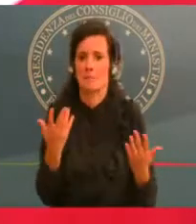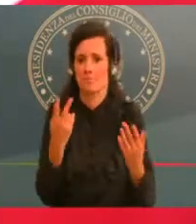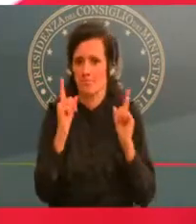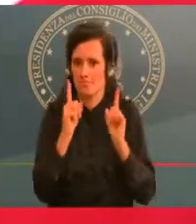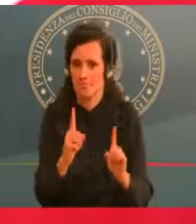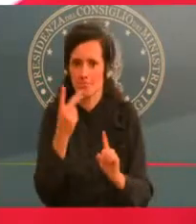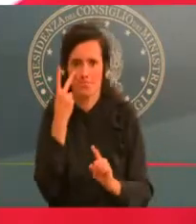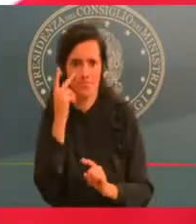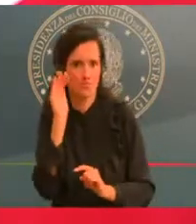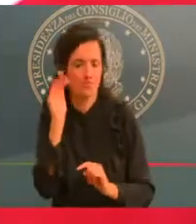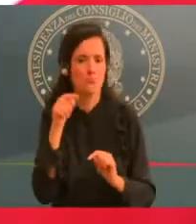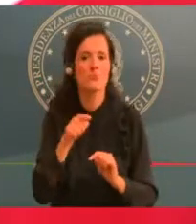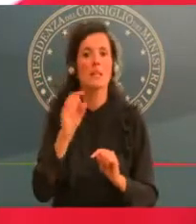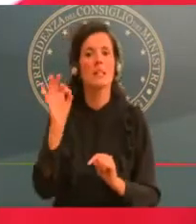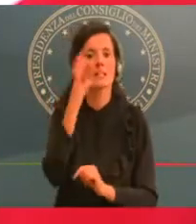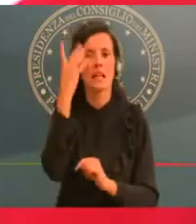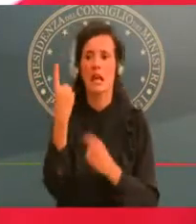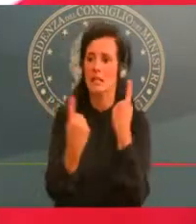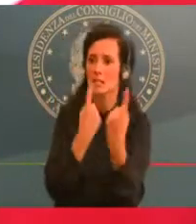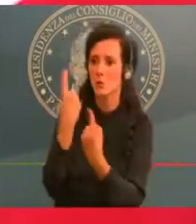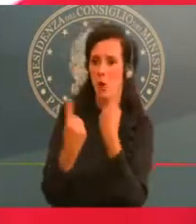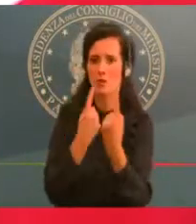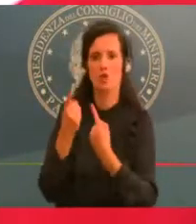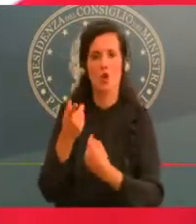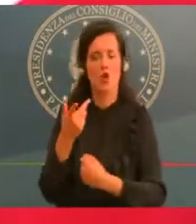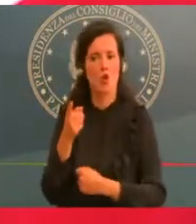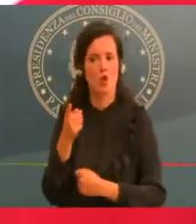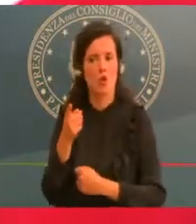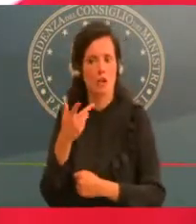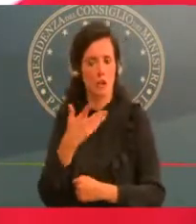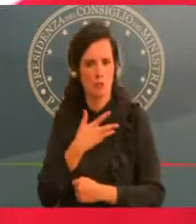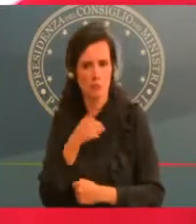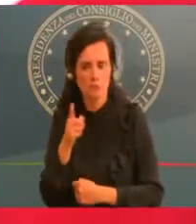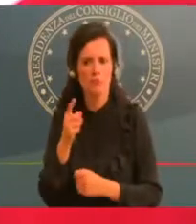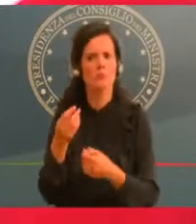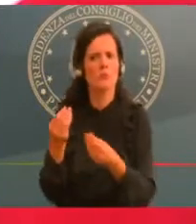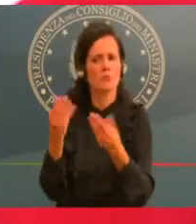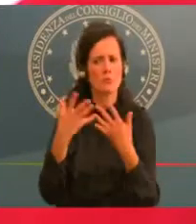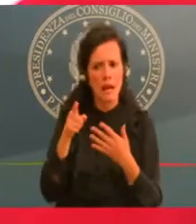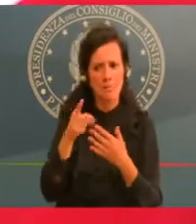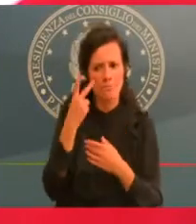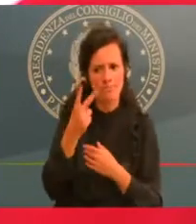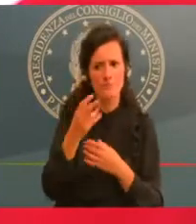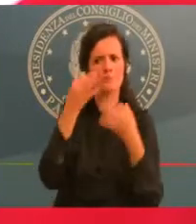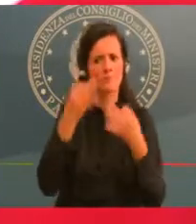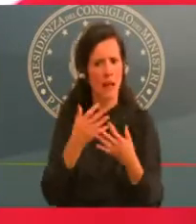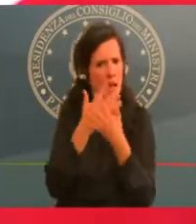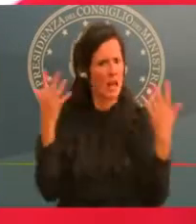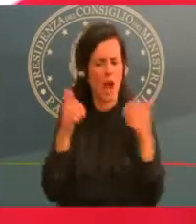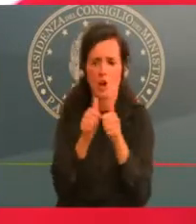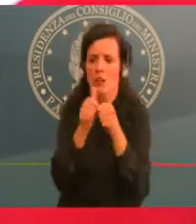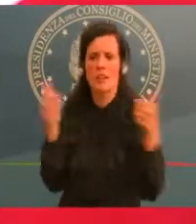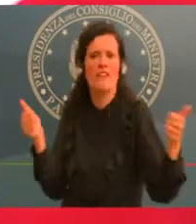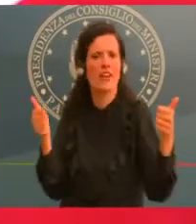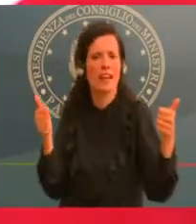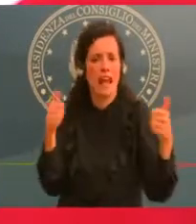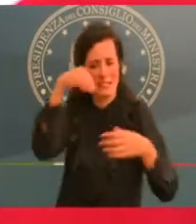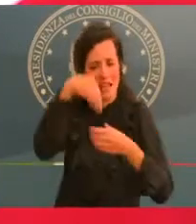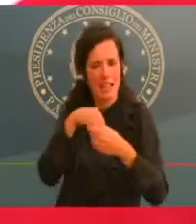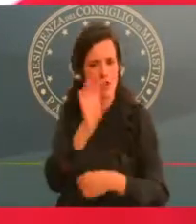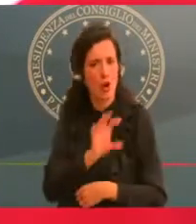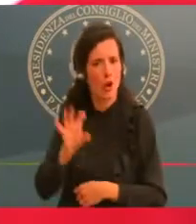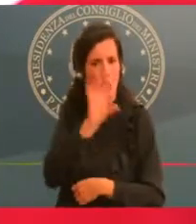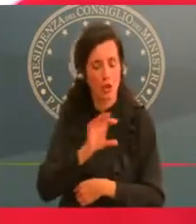differenziazione all'interno delle regioni, in astratto è anche possibile una differenziazione, quindi abbiamo i meccanismi per operarli.